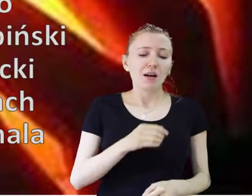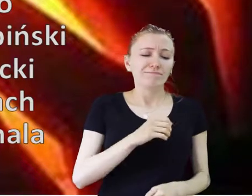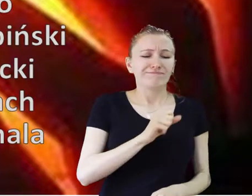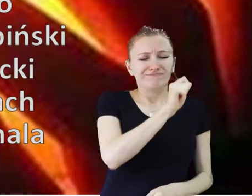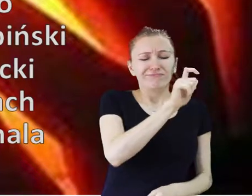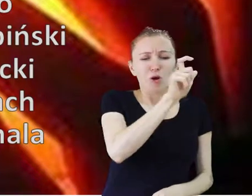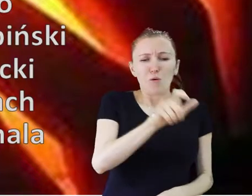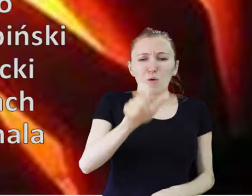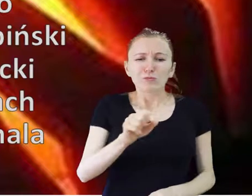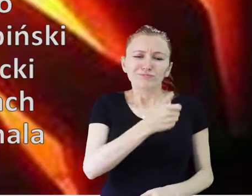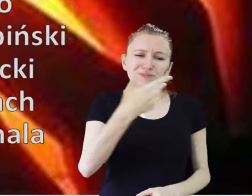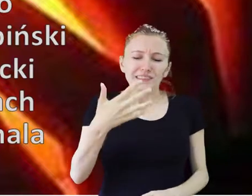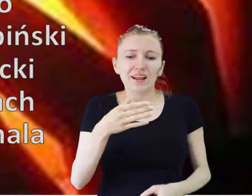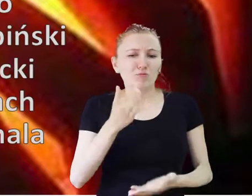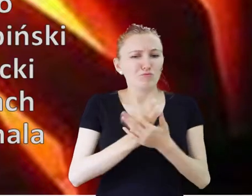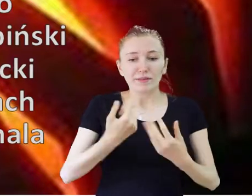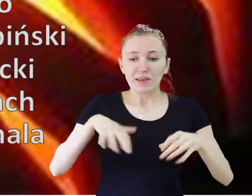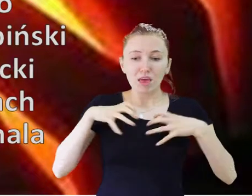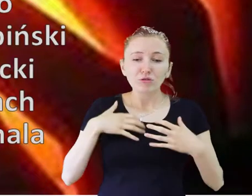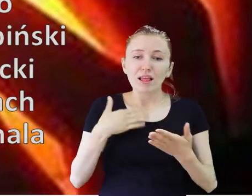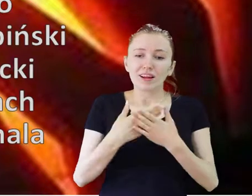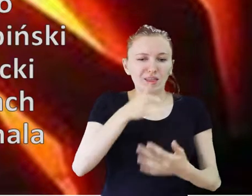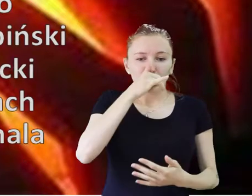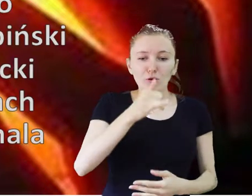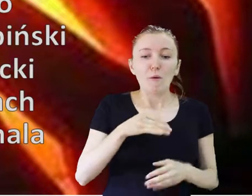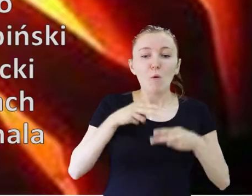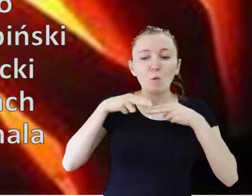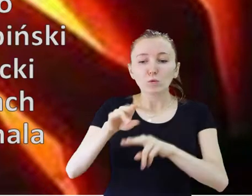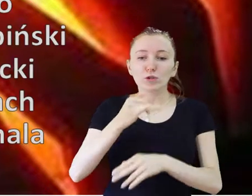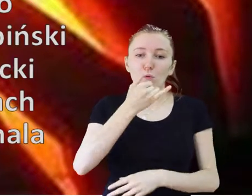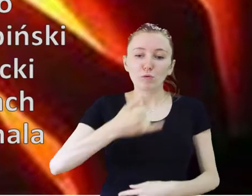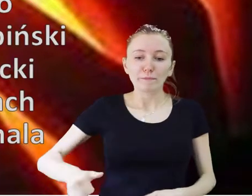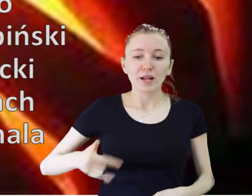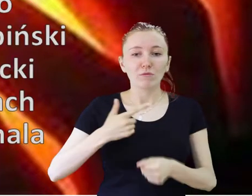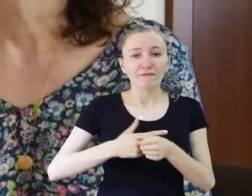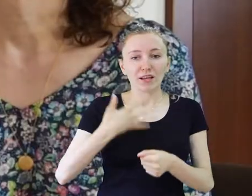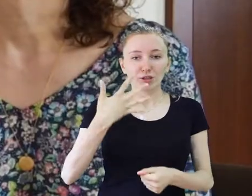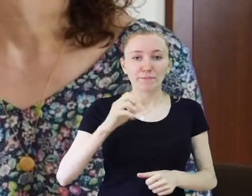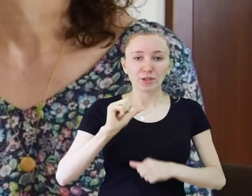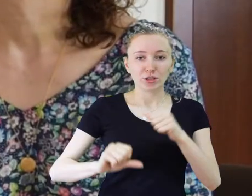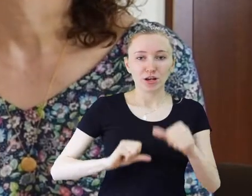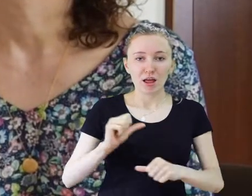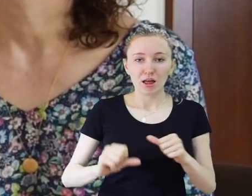odeszło i nie mogą uczestniczyć w spotkaniu z okazji jubileuszu 25-lecia.